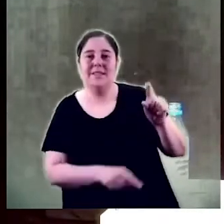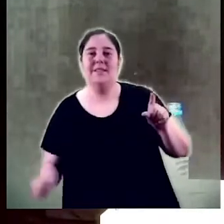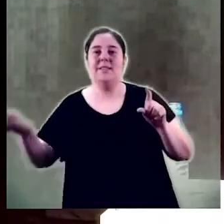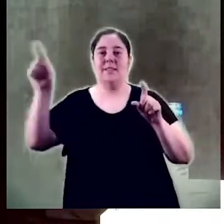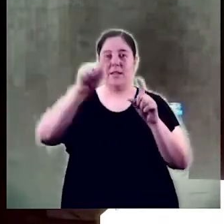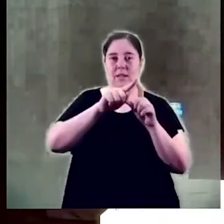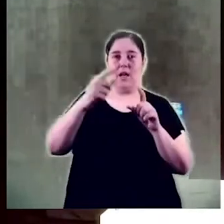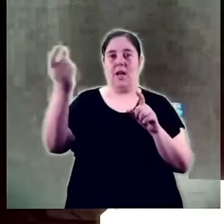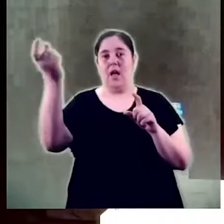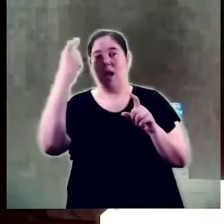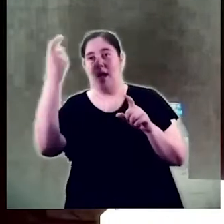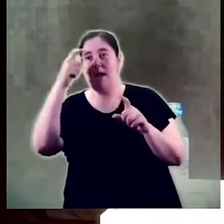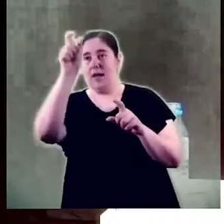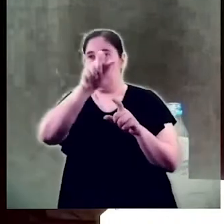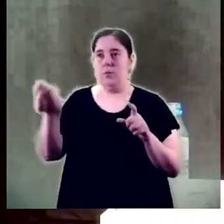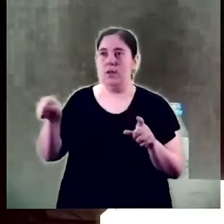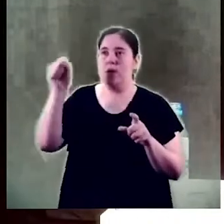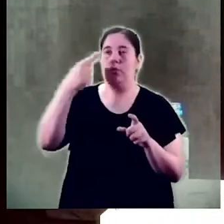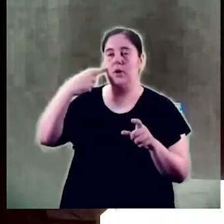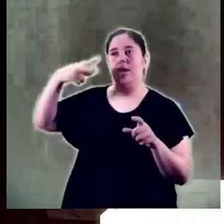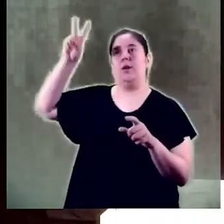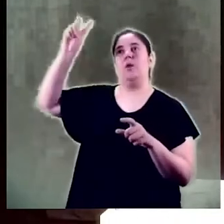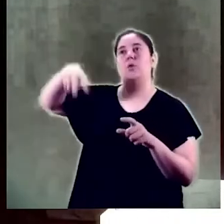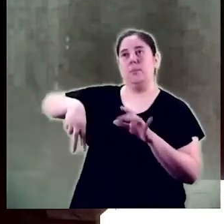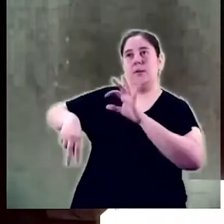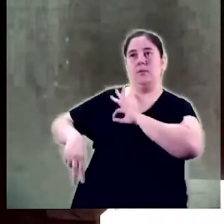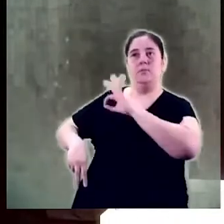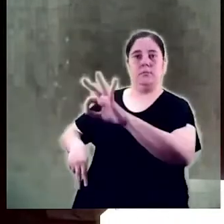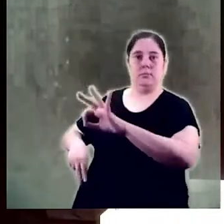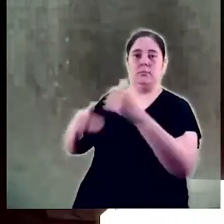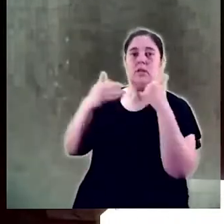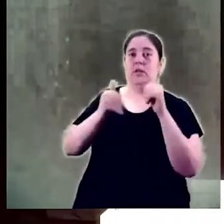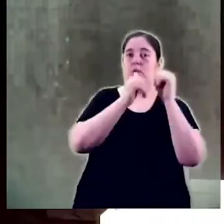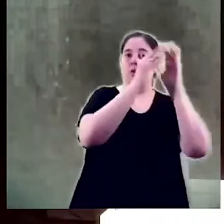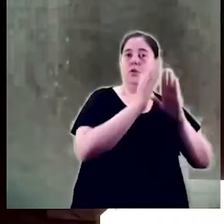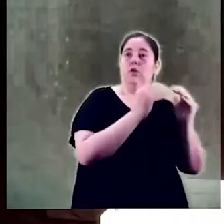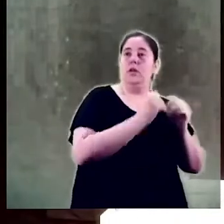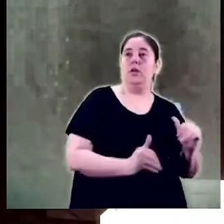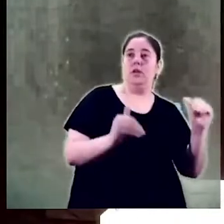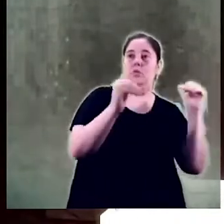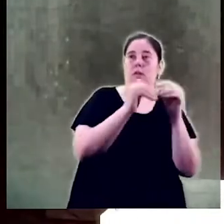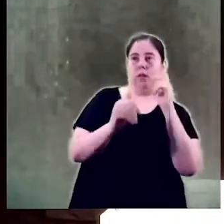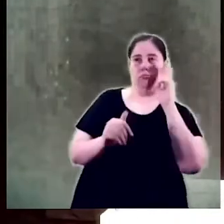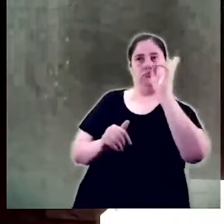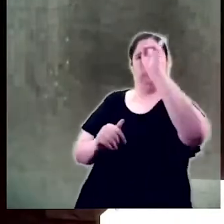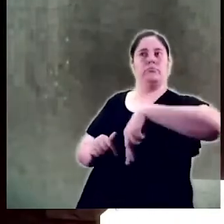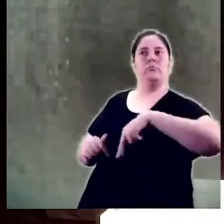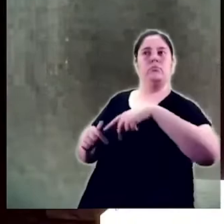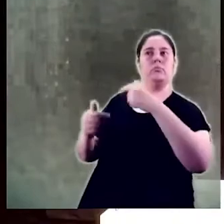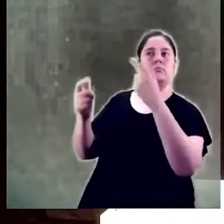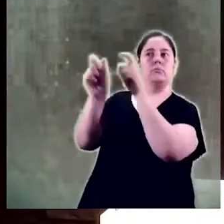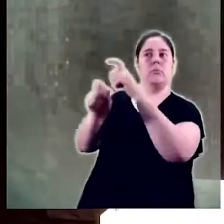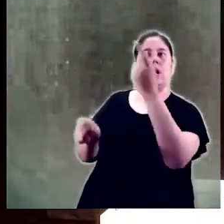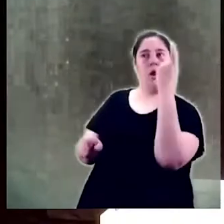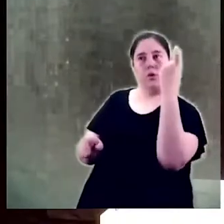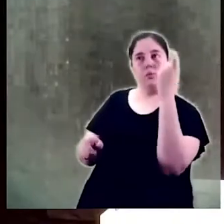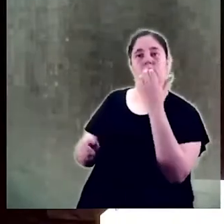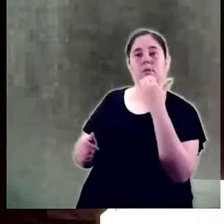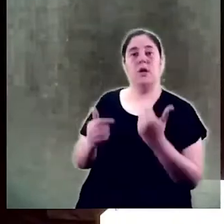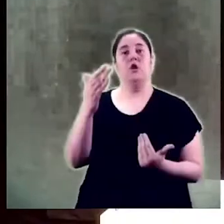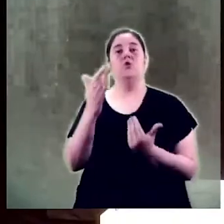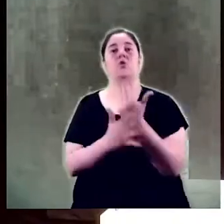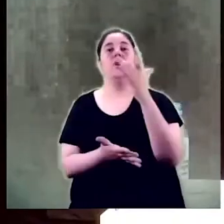perquè es tracta d'un cercle amb l'alumnat que avui reconeixem amb aquesta distinció de l'observatori de la igualtat de la nostra